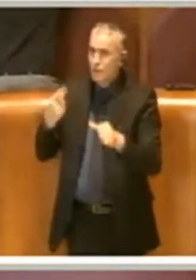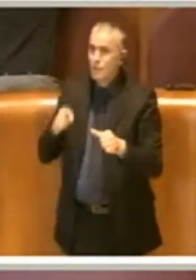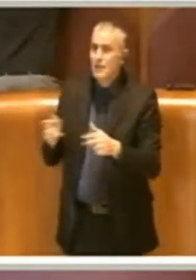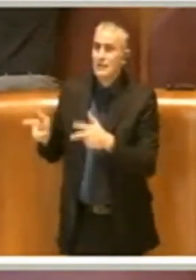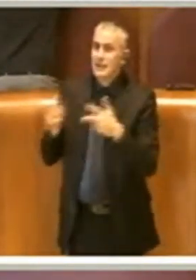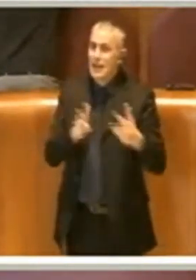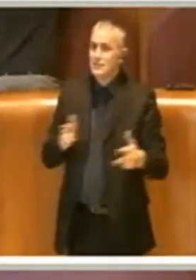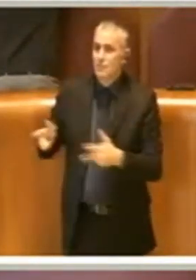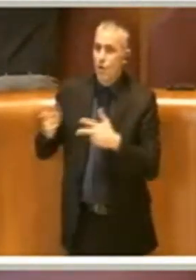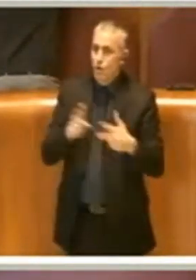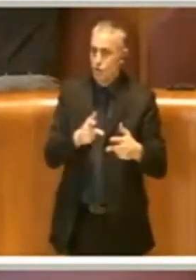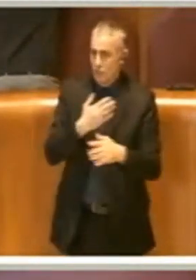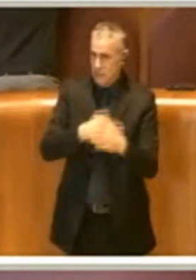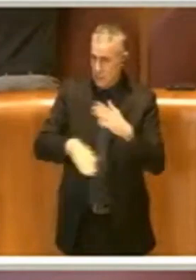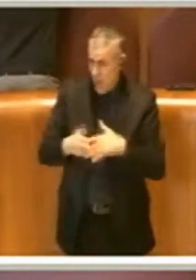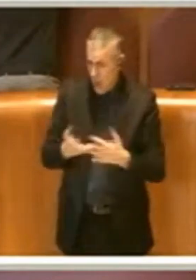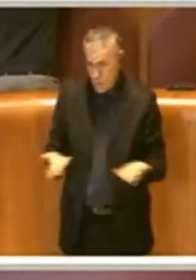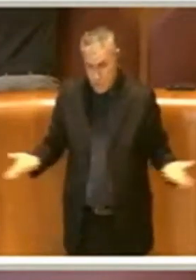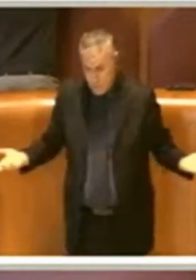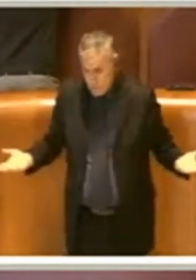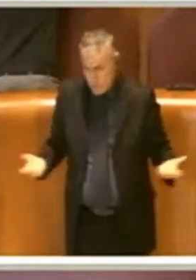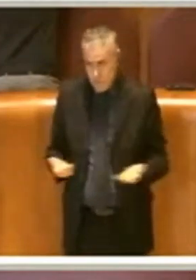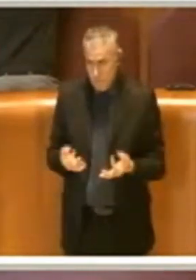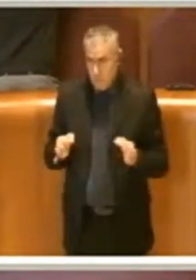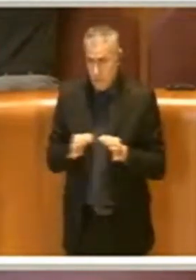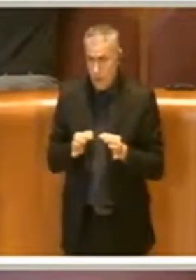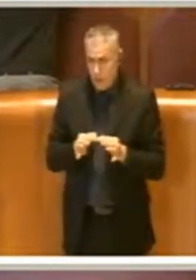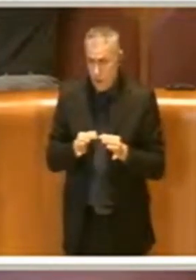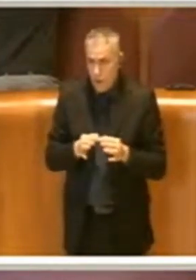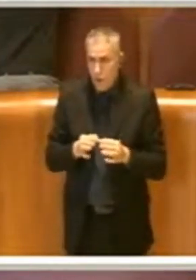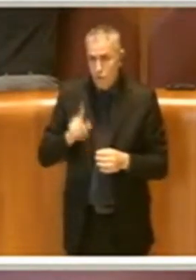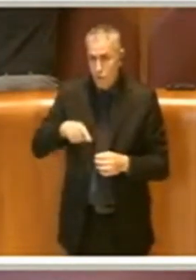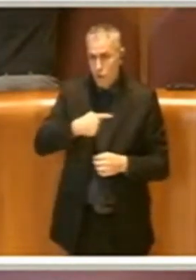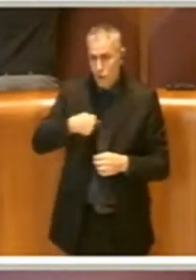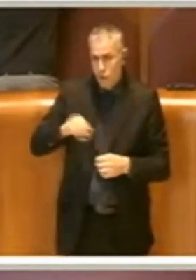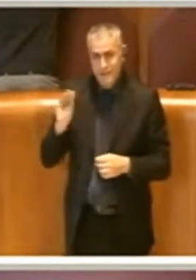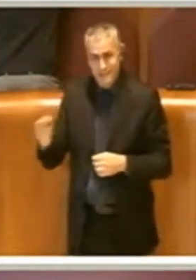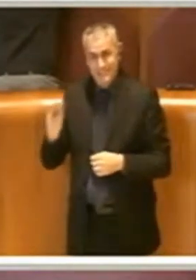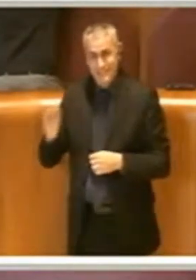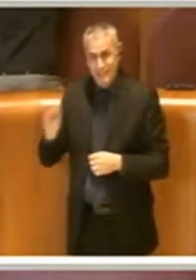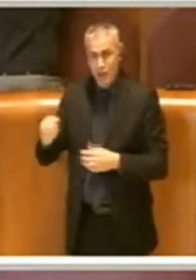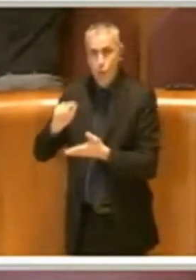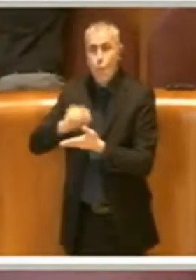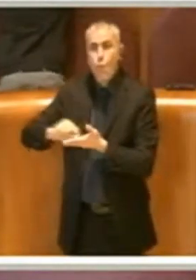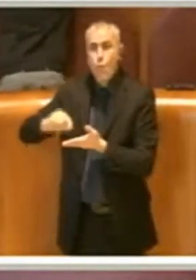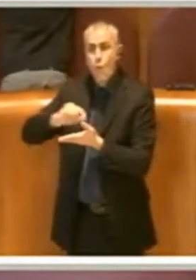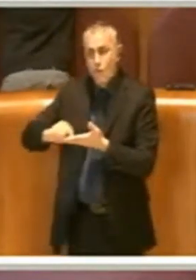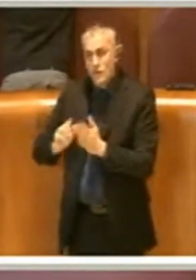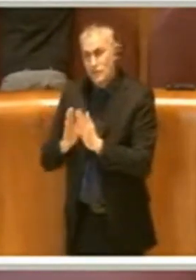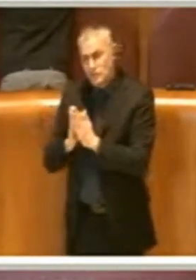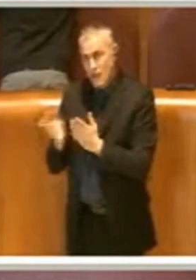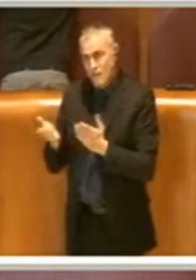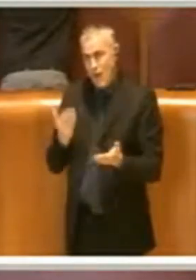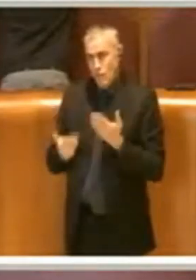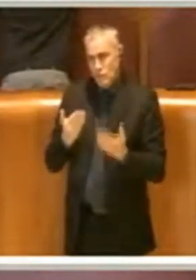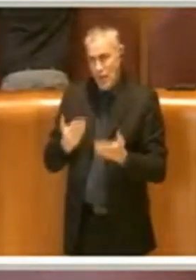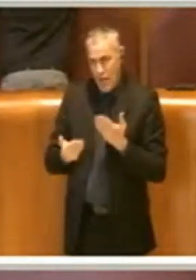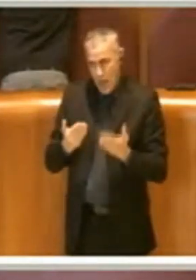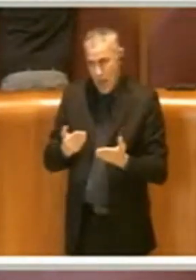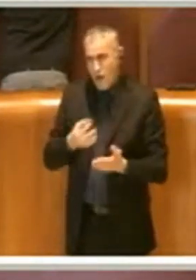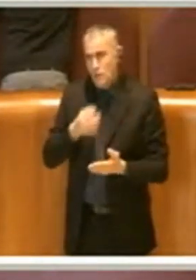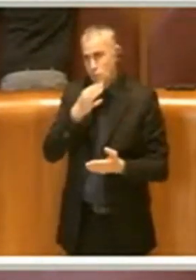disabili. Quindi ovviamente chiederemo agli uffici di fare queste valutazioni, quindi di